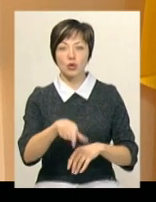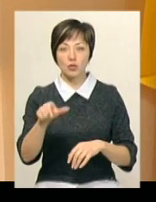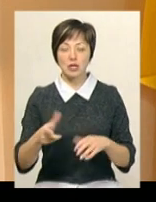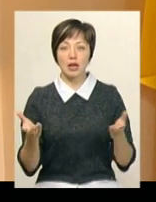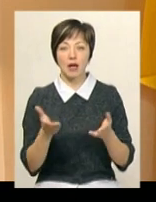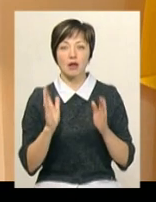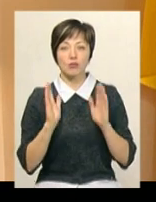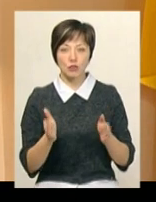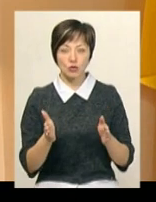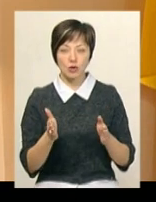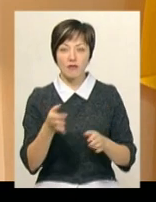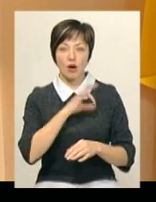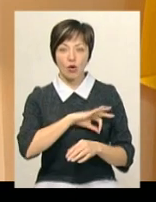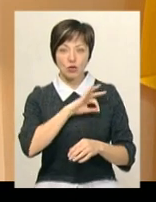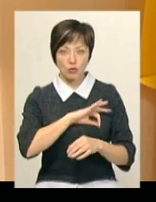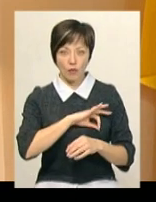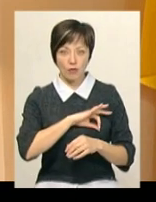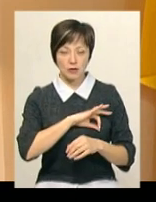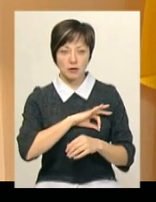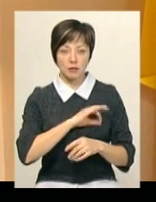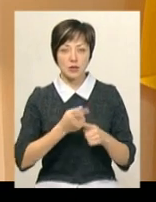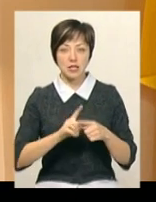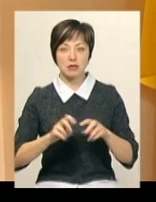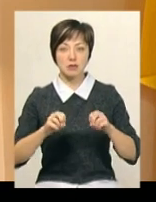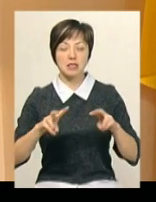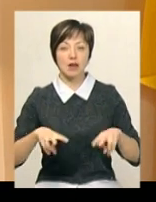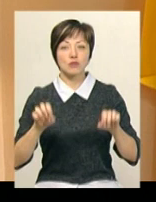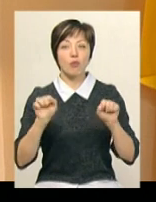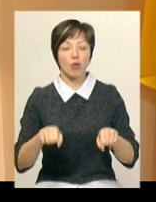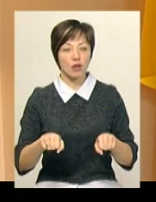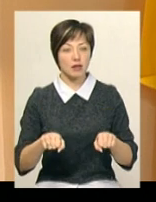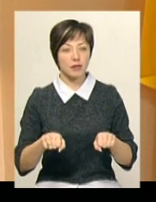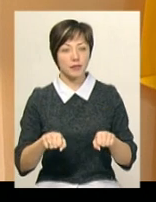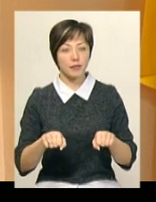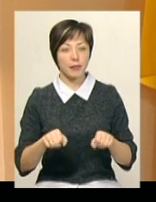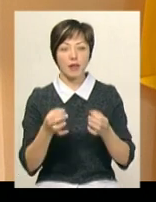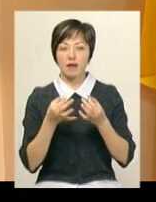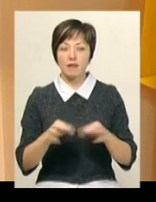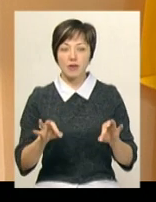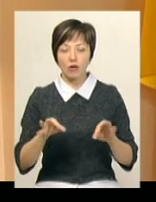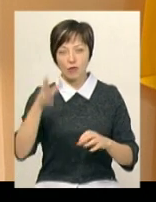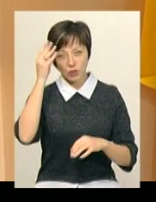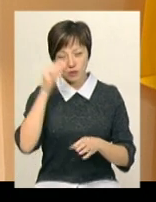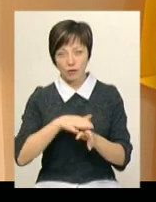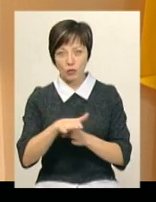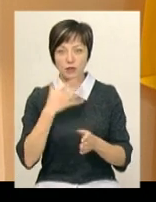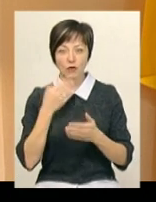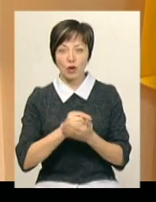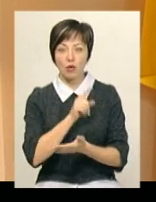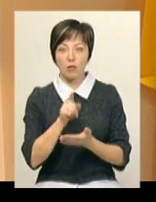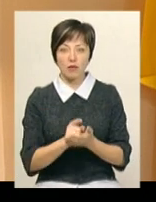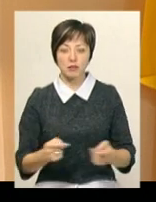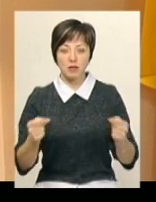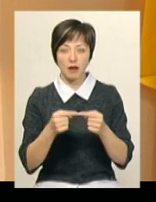будуть використовуватися по цих спеціальностях, могли вільно володіти і виконувати свої обов'язки